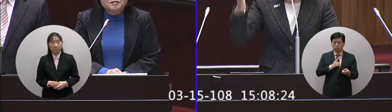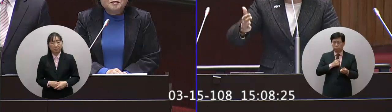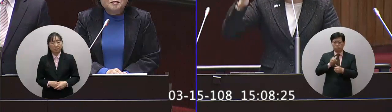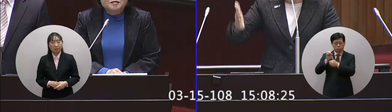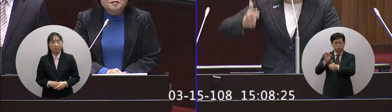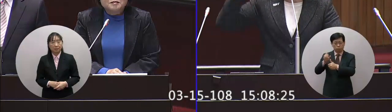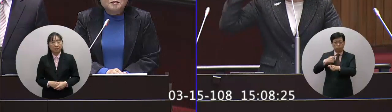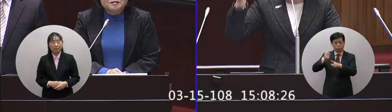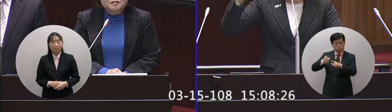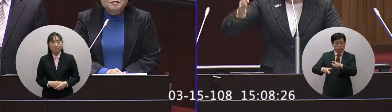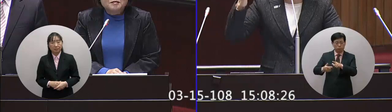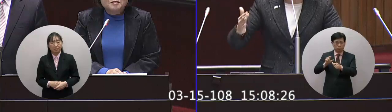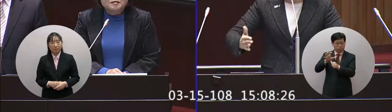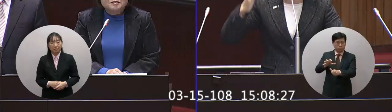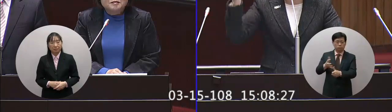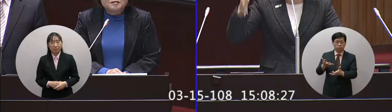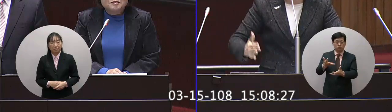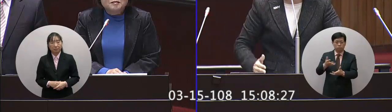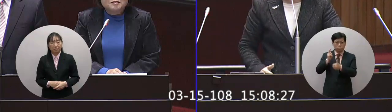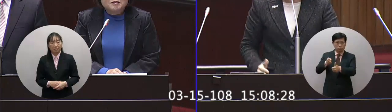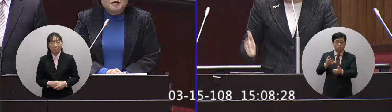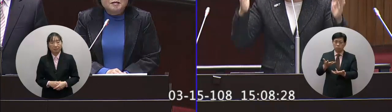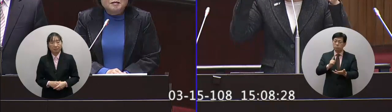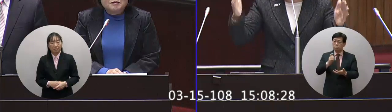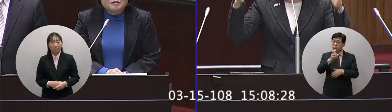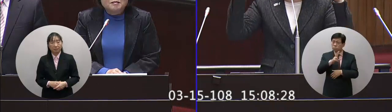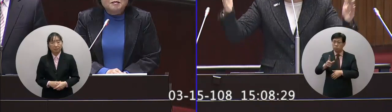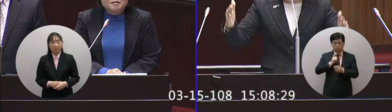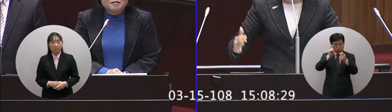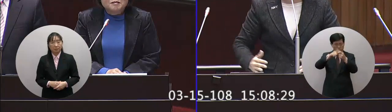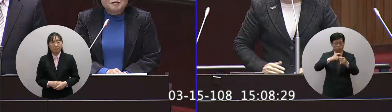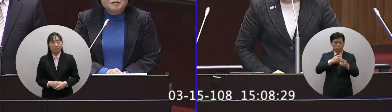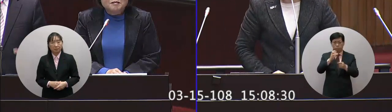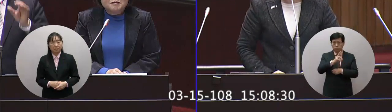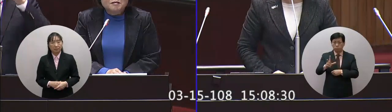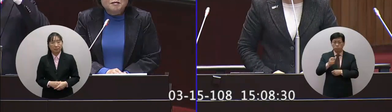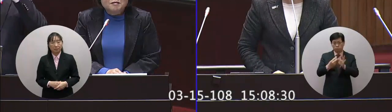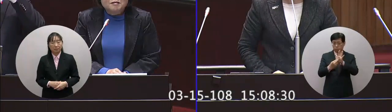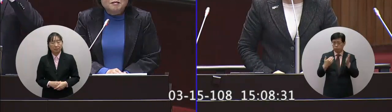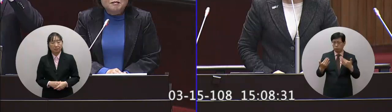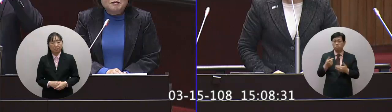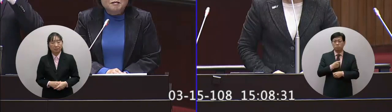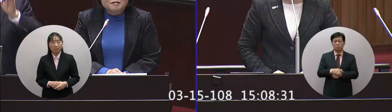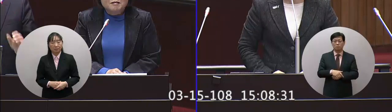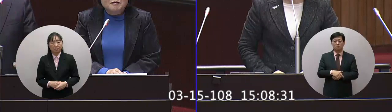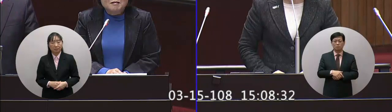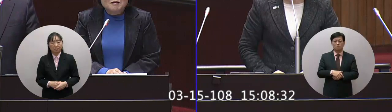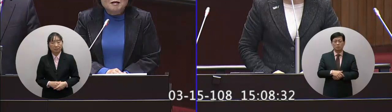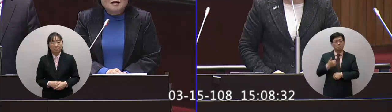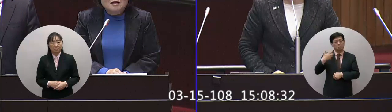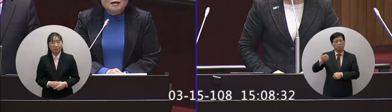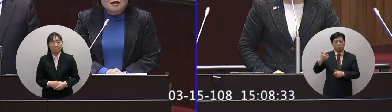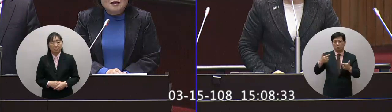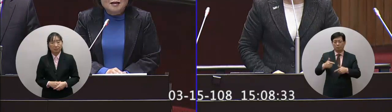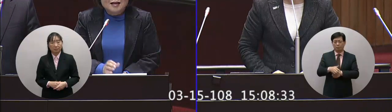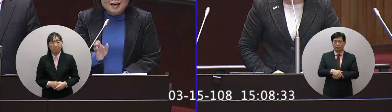規勸華運或是用強制的方法去執行你要把這目標方式要說出來耶不是說說